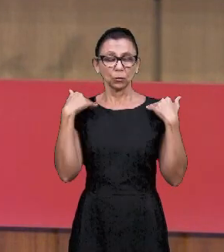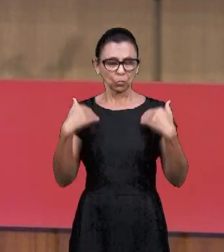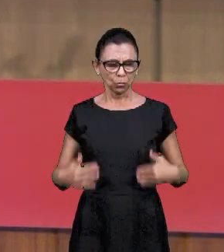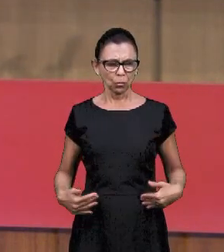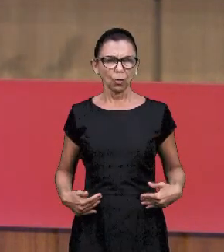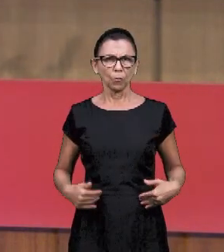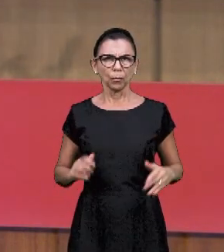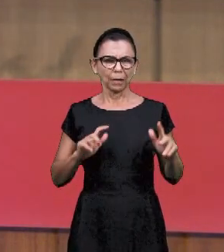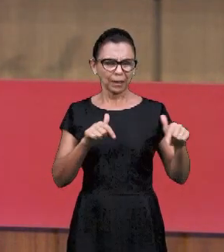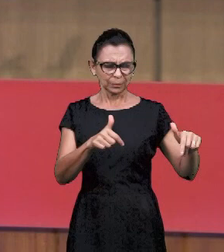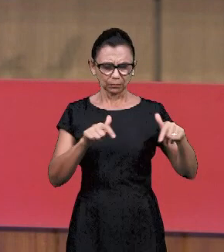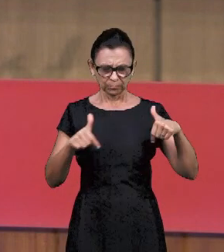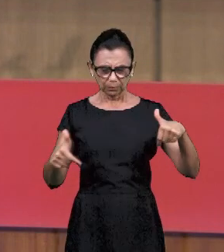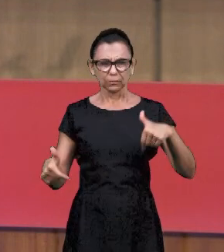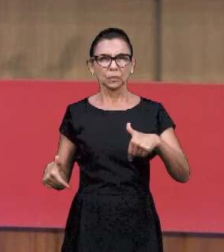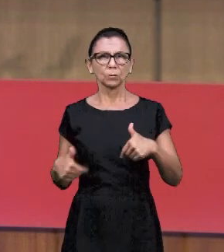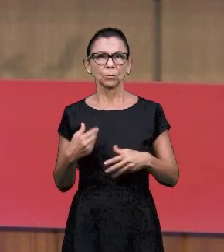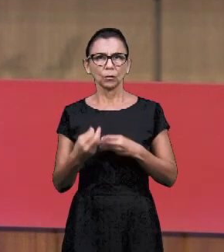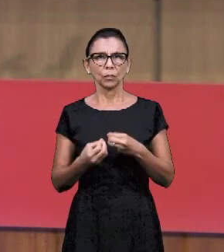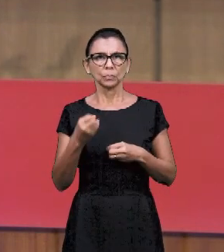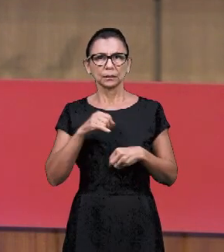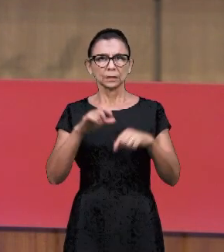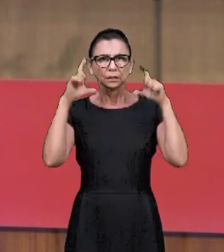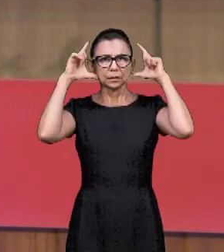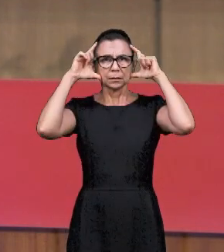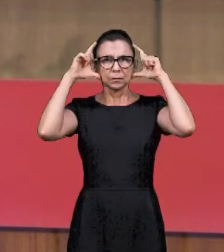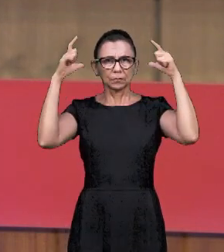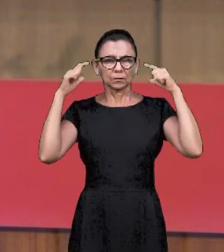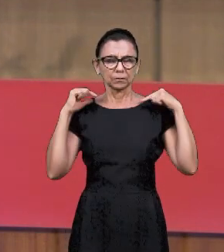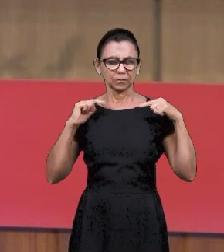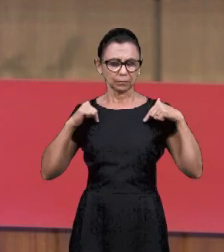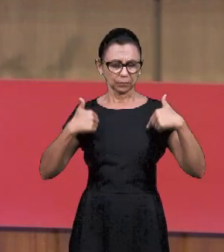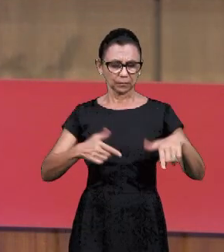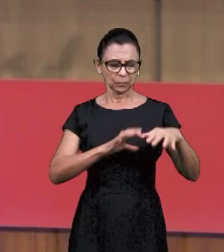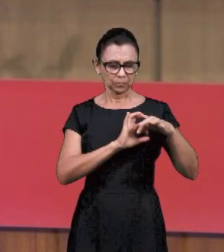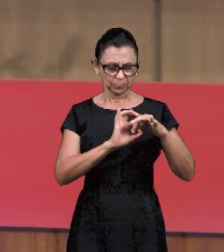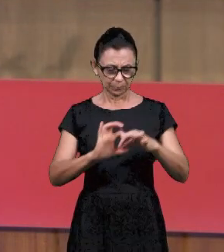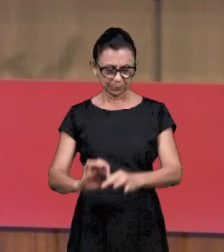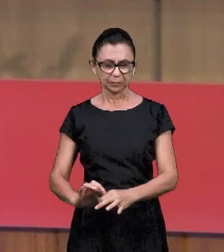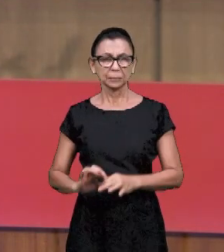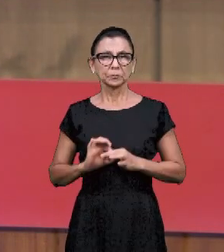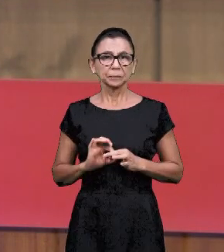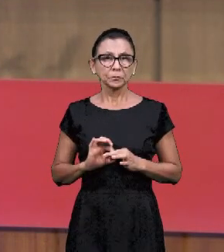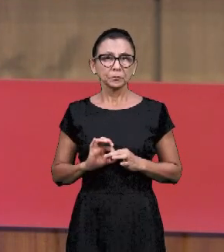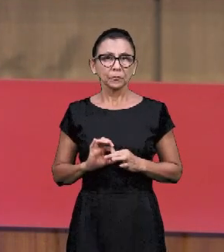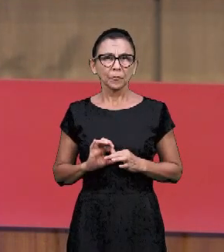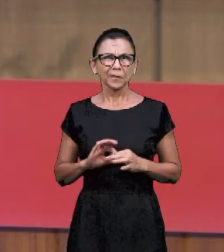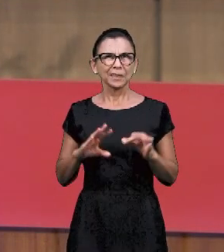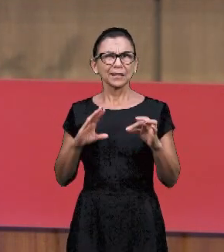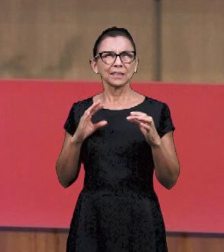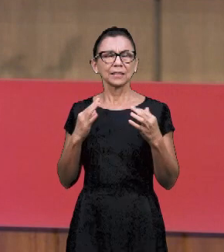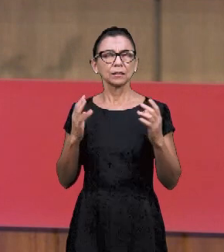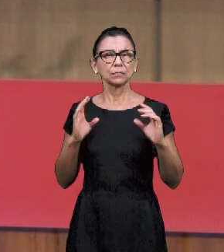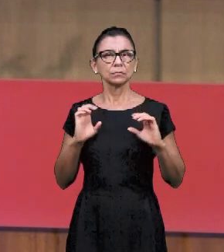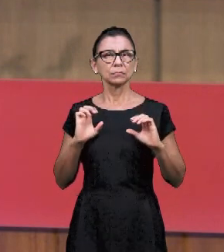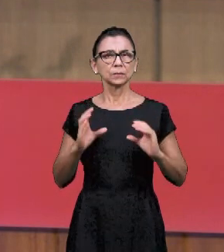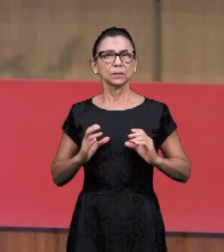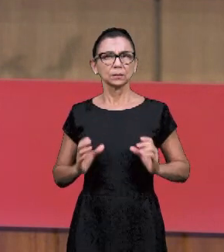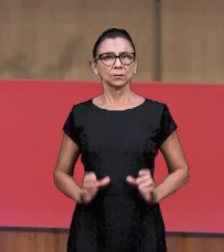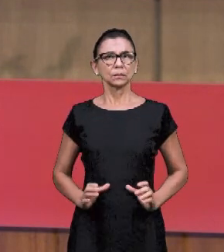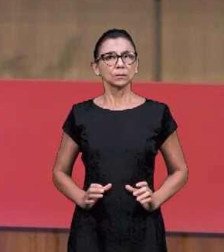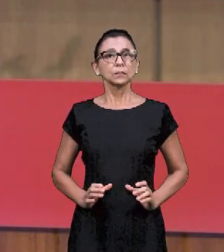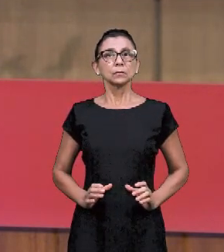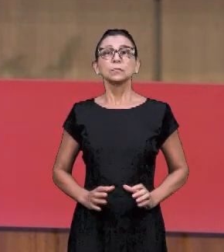если кровь функционирует в этом теле. Иисус только глава, если Дух Святой действует в этой церкви. Поэтому вам нужно понять это.